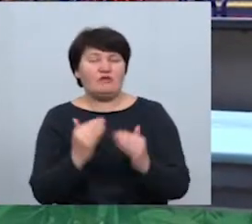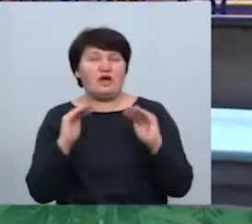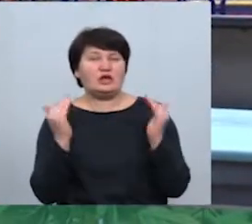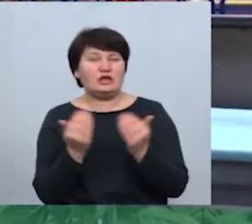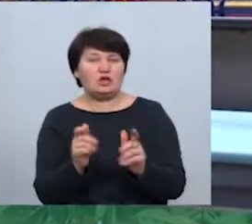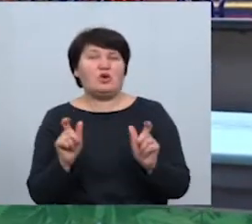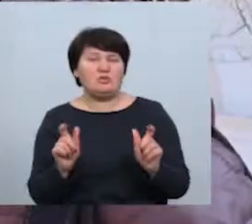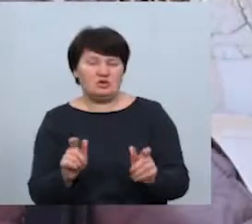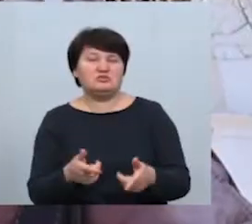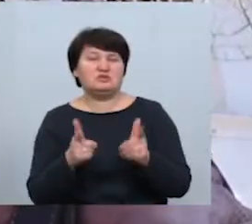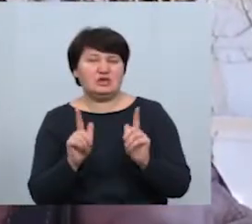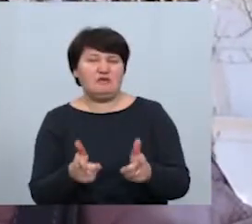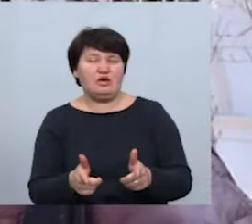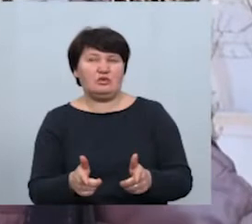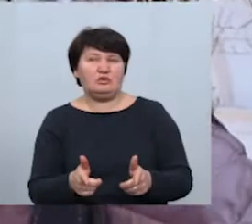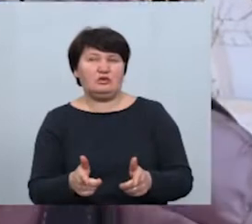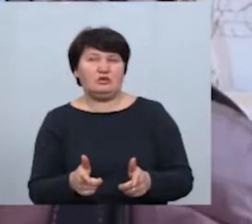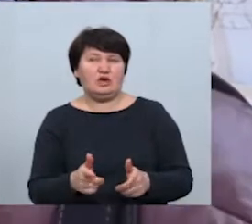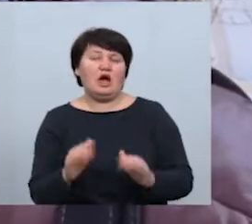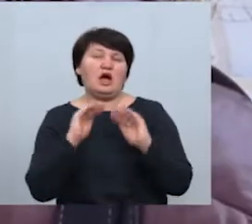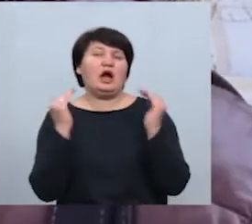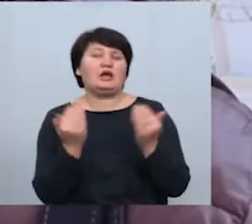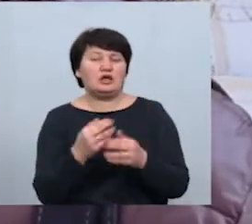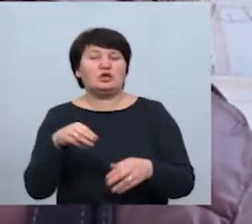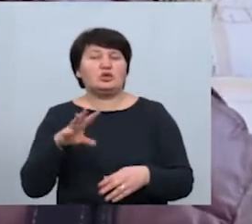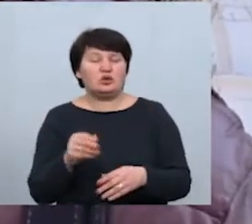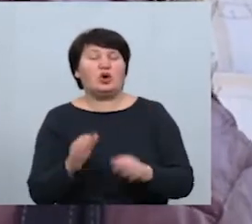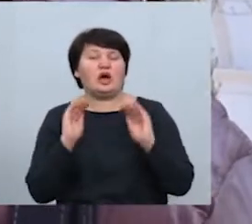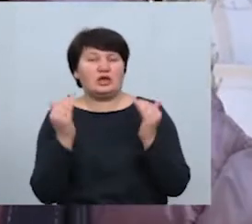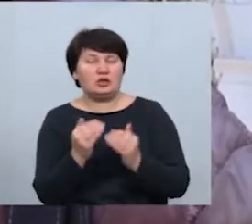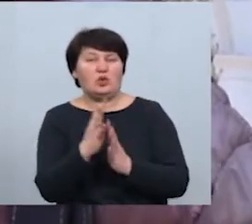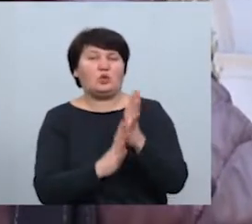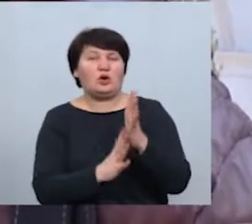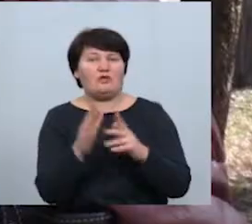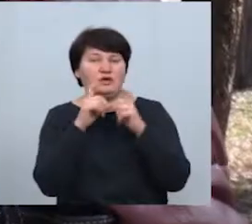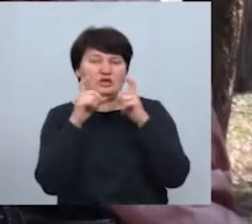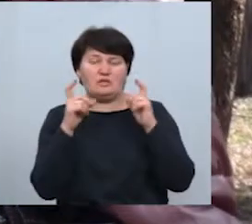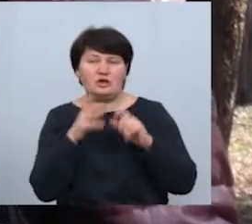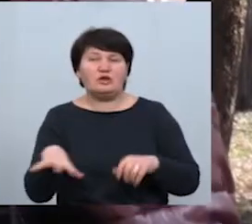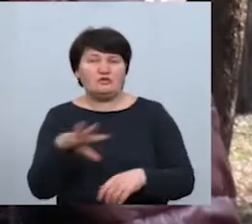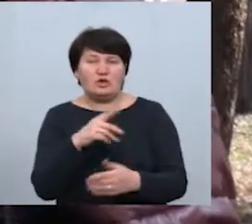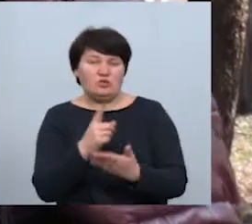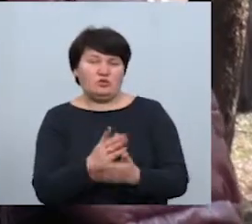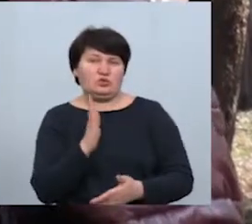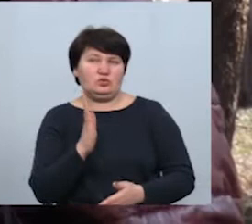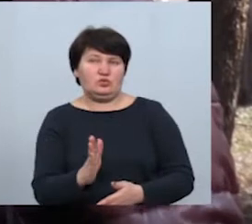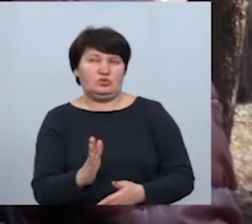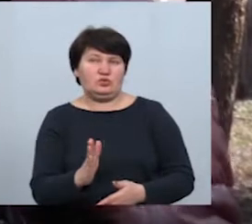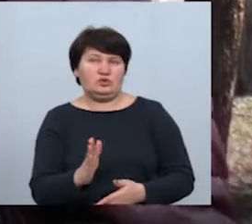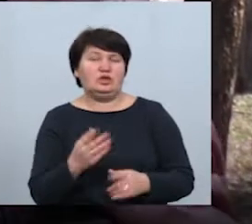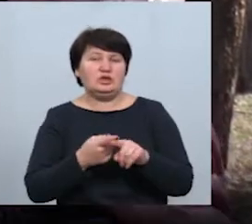схвалює. Карантин – то і карантин. Рукавички, маска – це повинно бути. Можна сказати, не виходить.